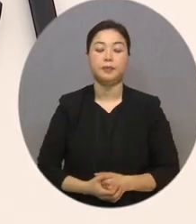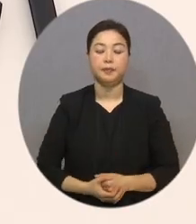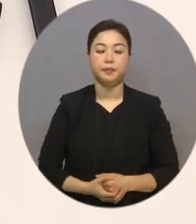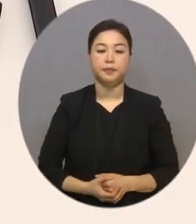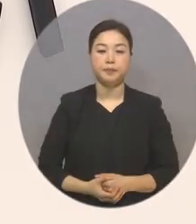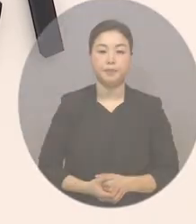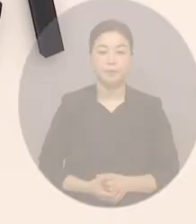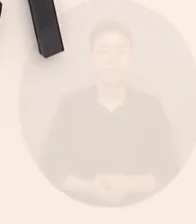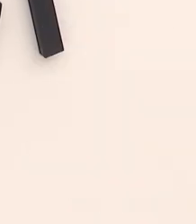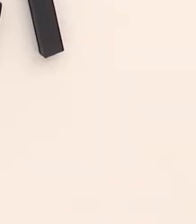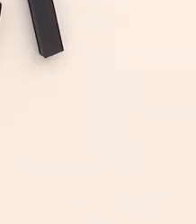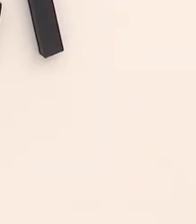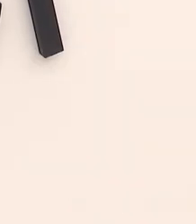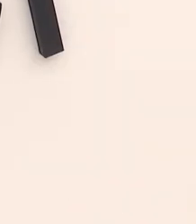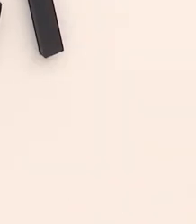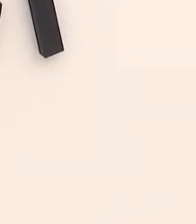정유정입니다. 복지TV 정유정입니다.